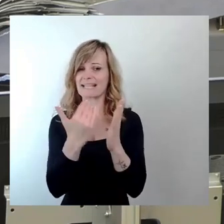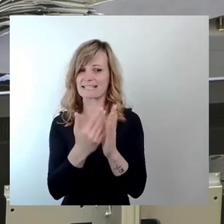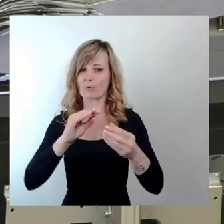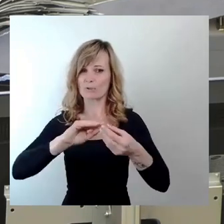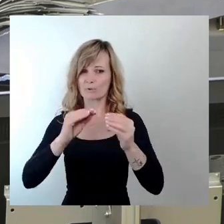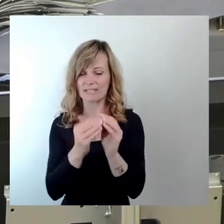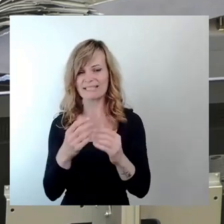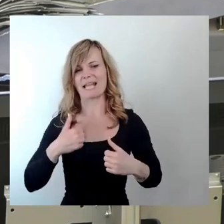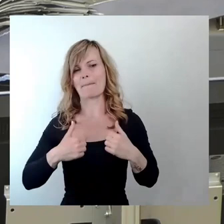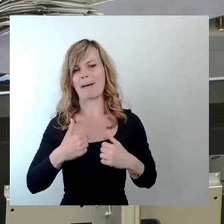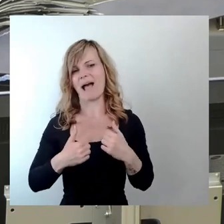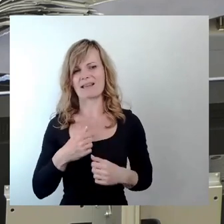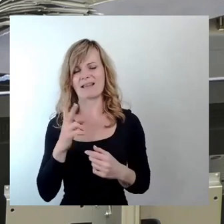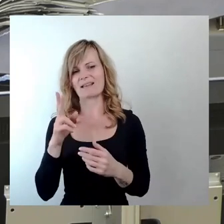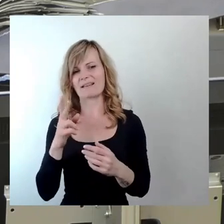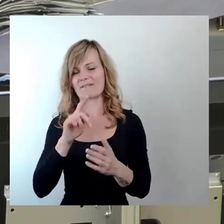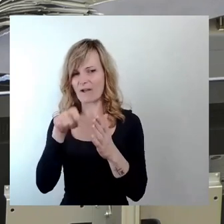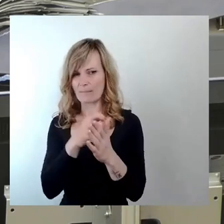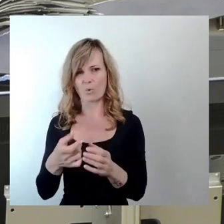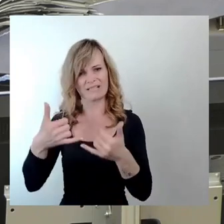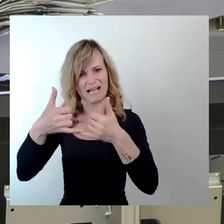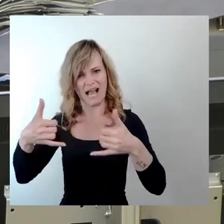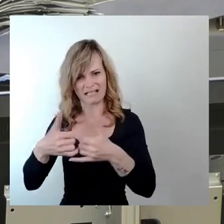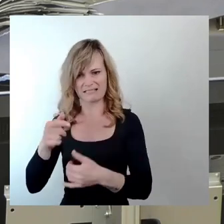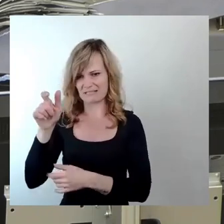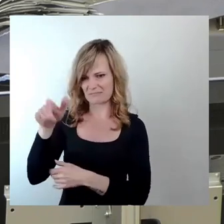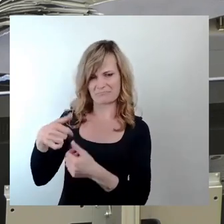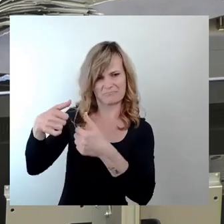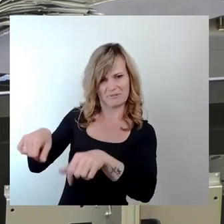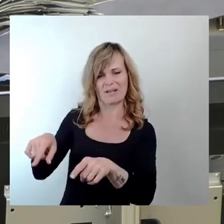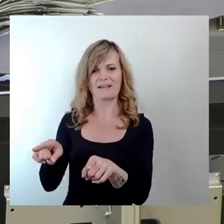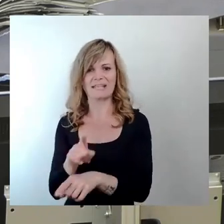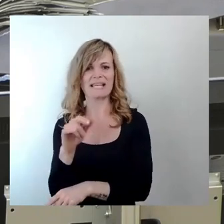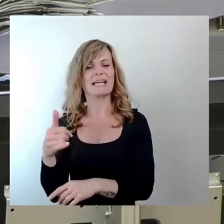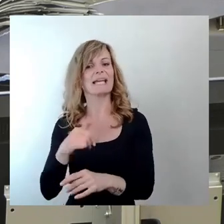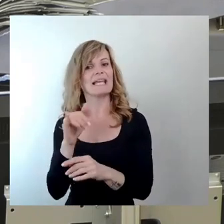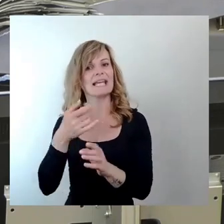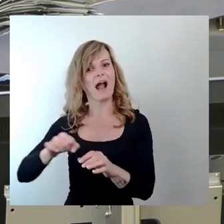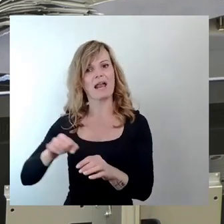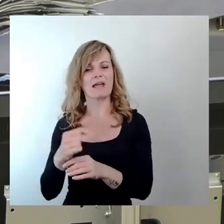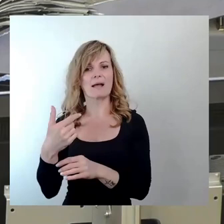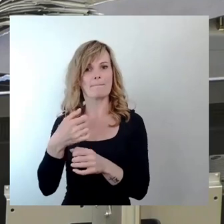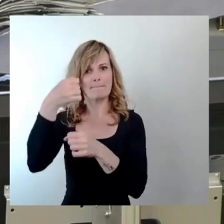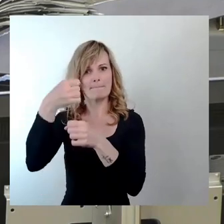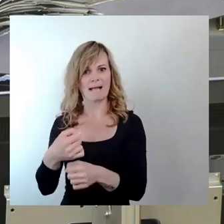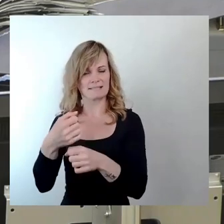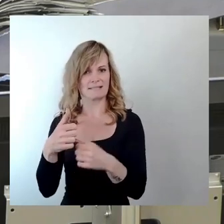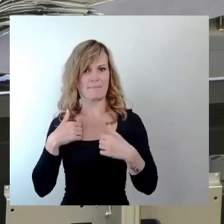kackt wie die illegalen Bademassen. Und das rechtlich einwandfrei dank des erwähnten